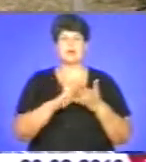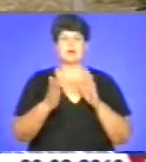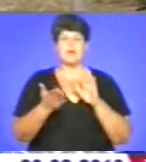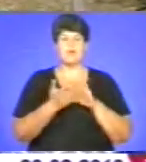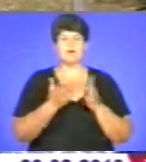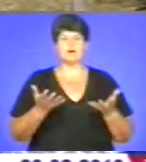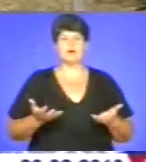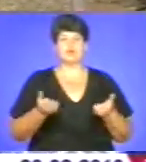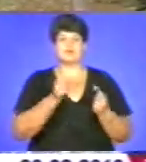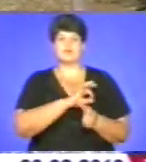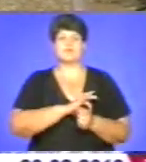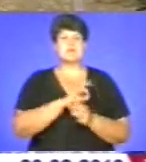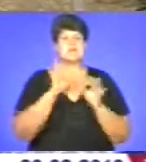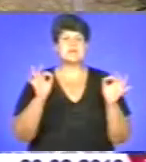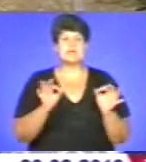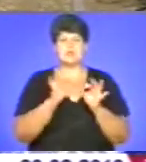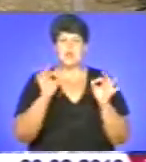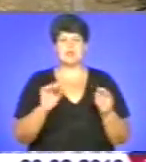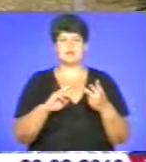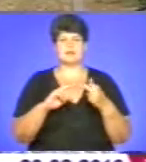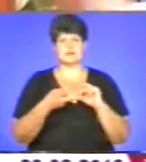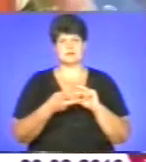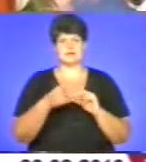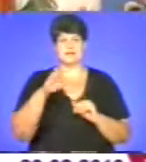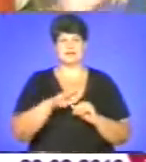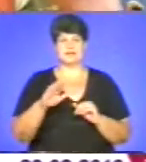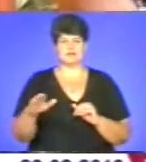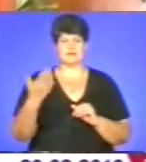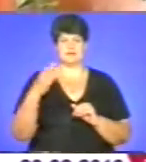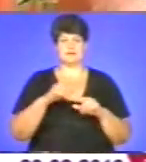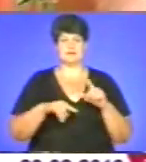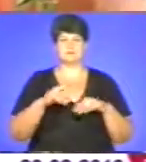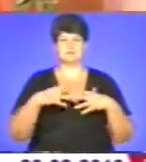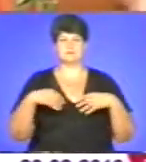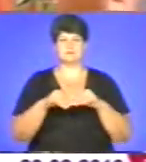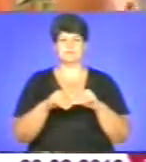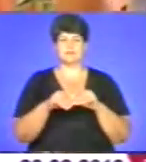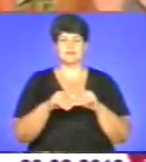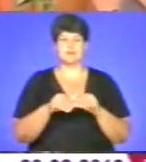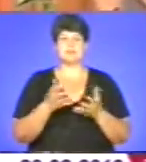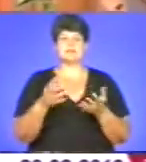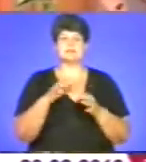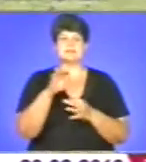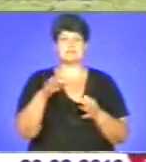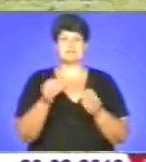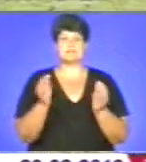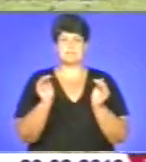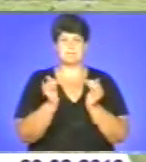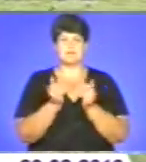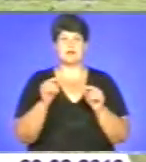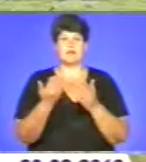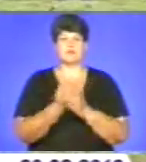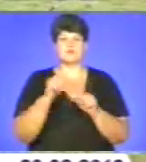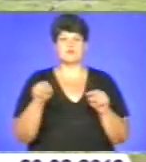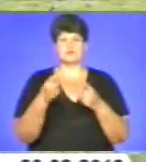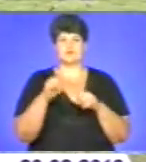утримання виховання, він ніколи не замінить дитині, родини. Завдяки прийомним сім'ям сиріт на Тернопільщині менше є, а новостворені